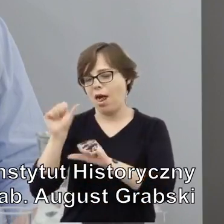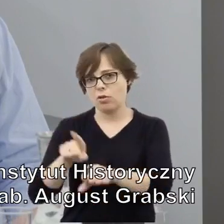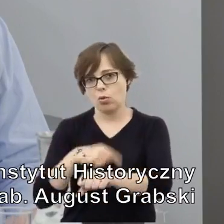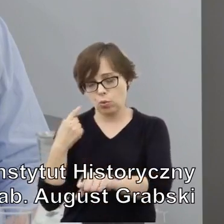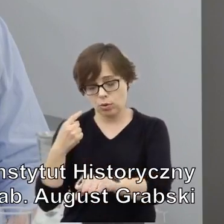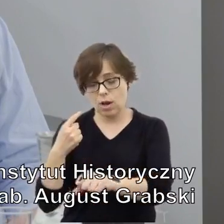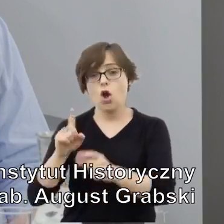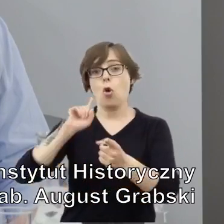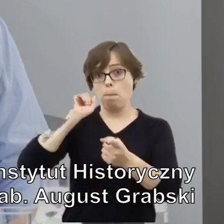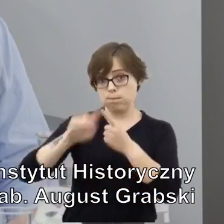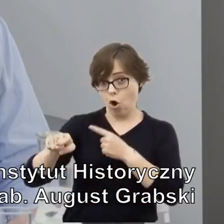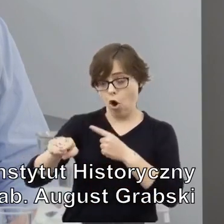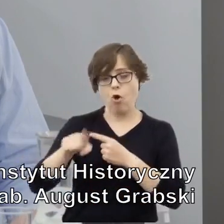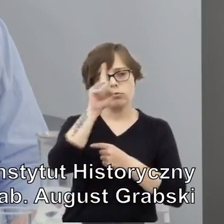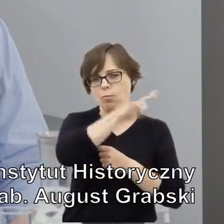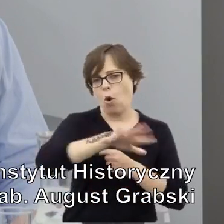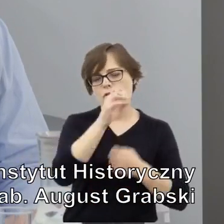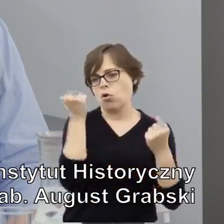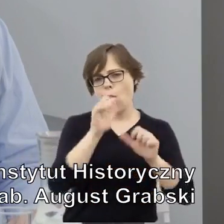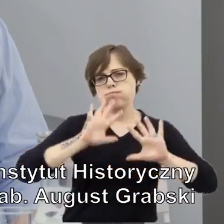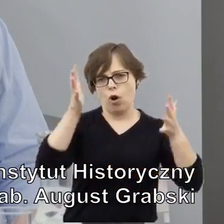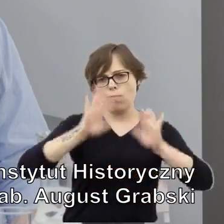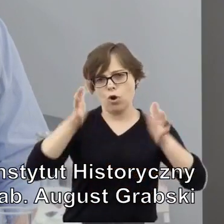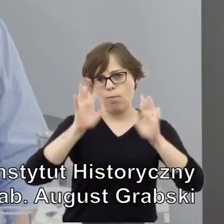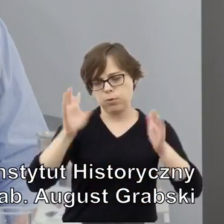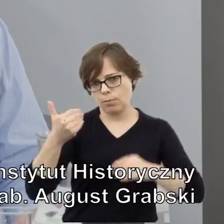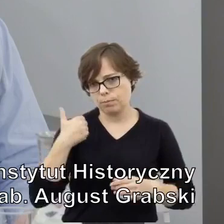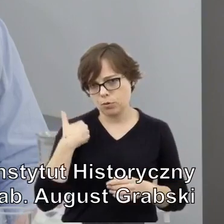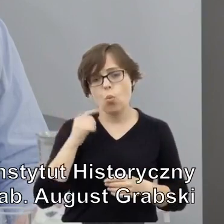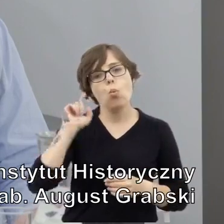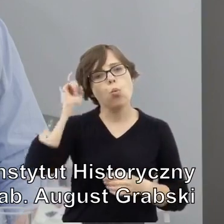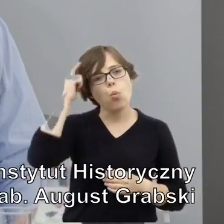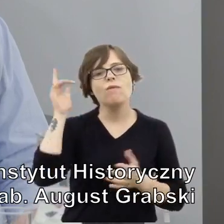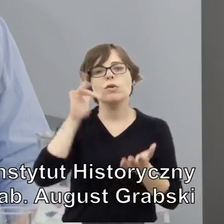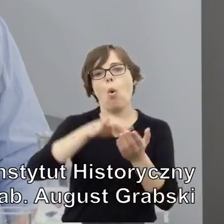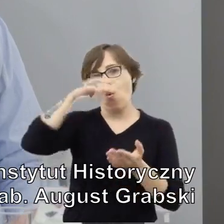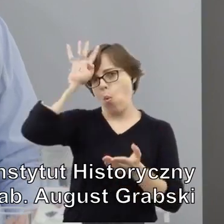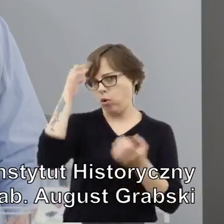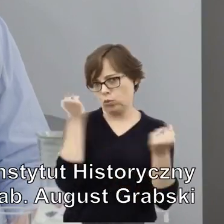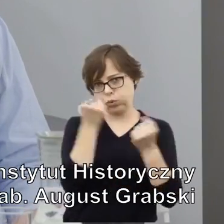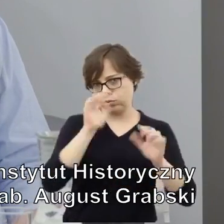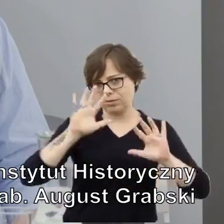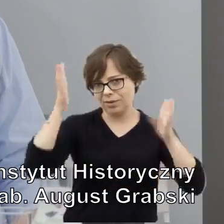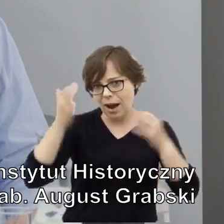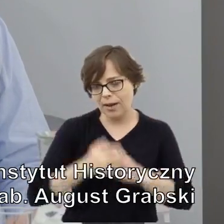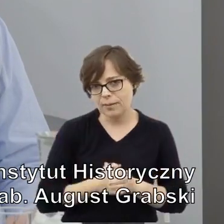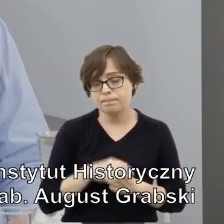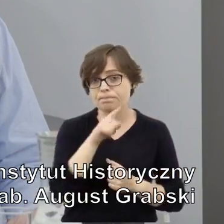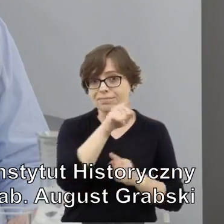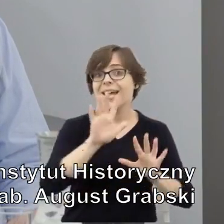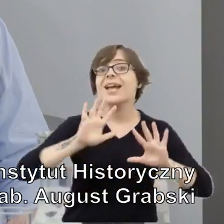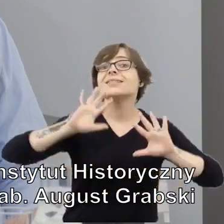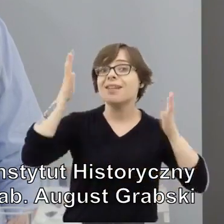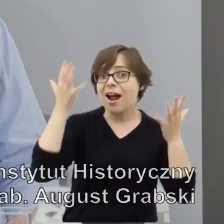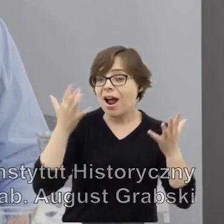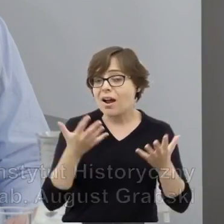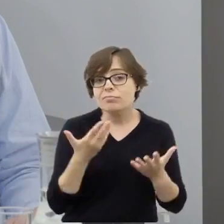protestów społecznych, zwłaszcza silne były strajki w Łodzi. Były to strajki w obronie